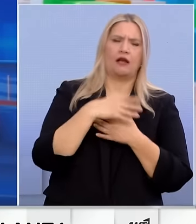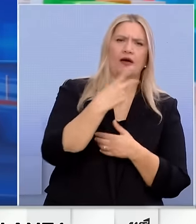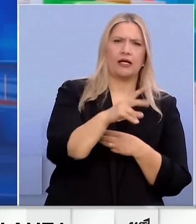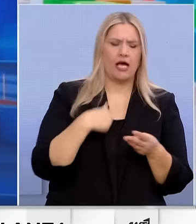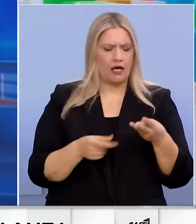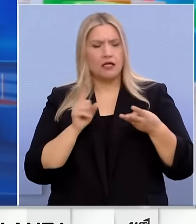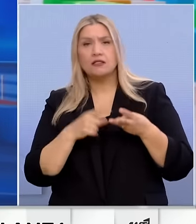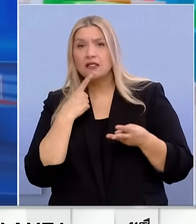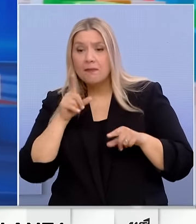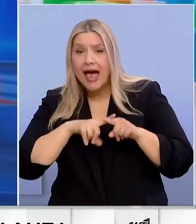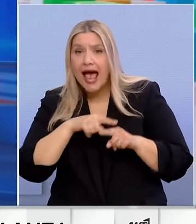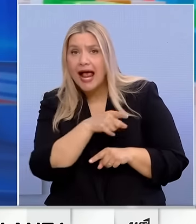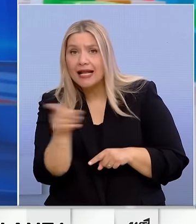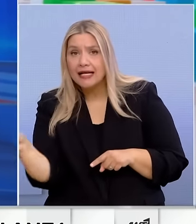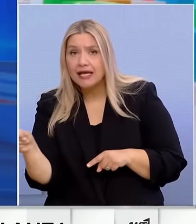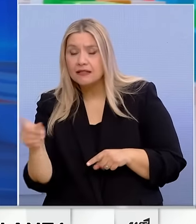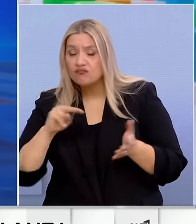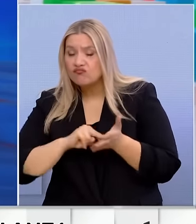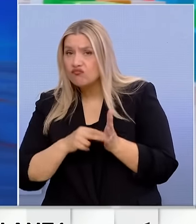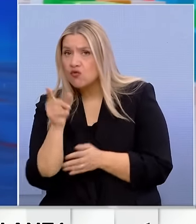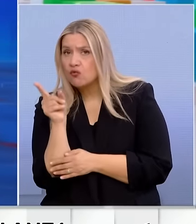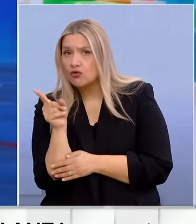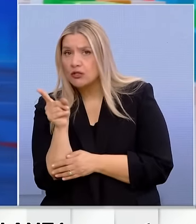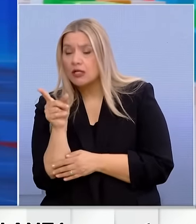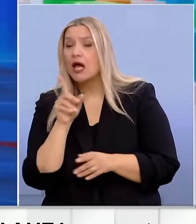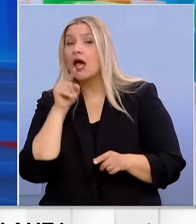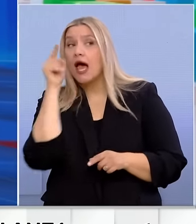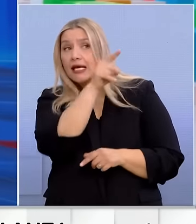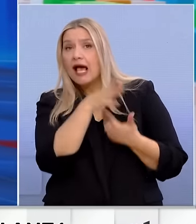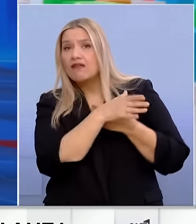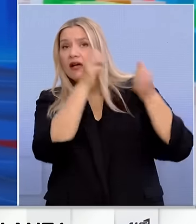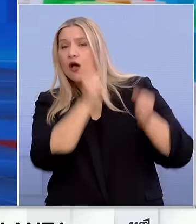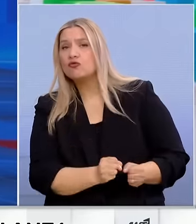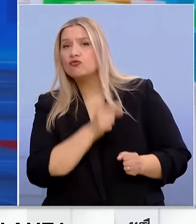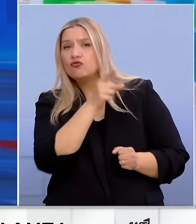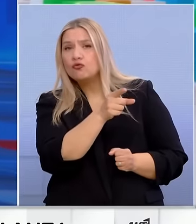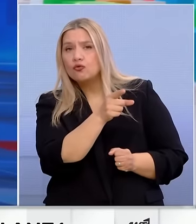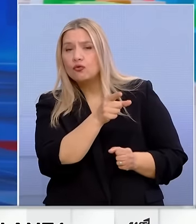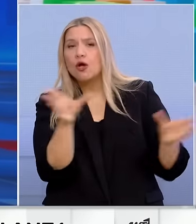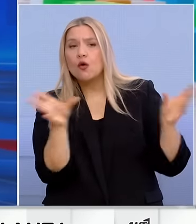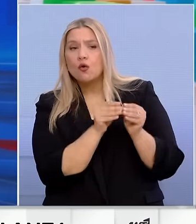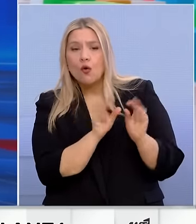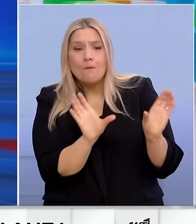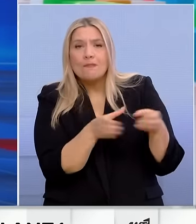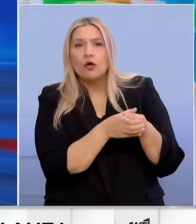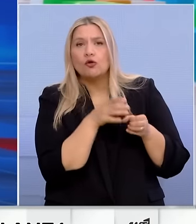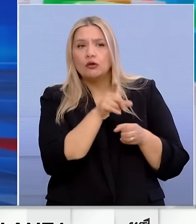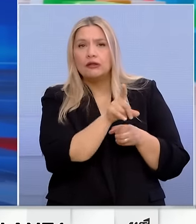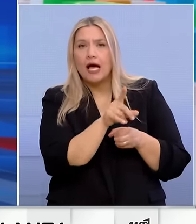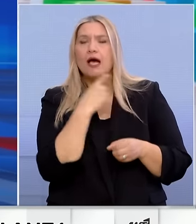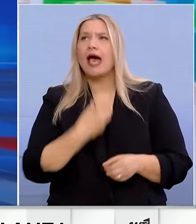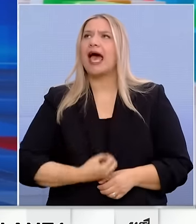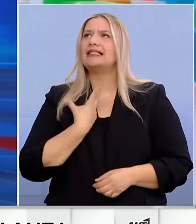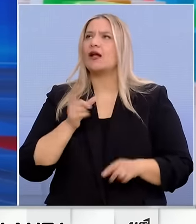απειλητικά ότι καλό είναι να μην λένε όσοι ζουν εκεί και ανήκουν στην εθνική μας μειονότητα ότι αισθάνονται